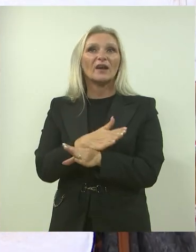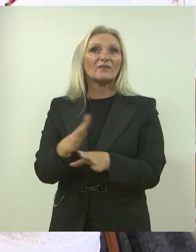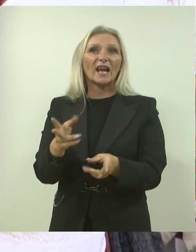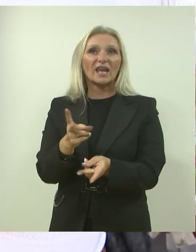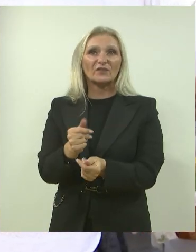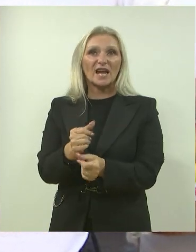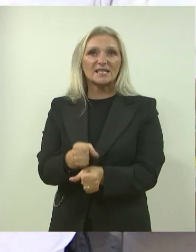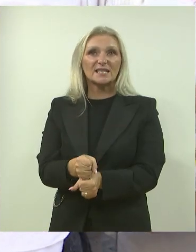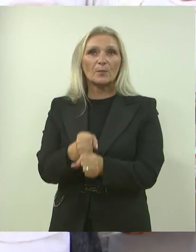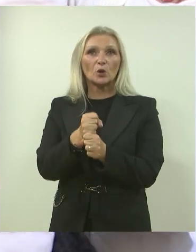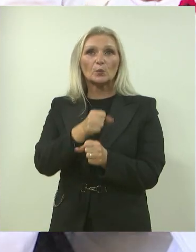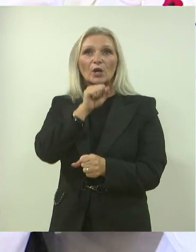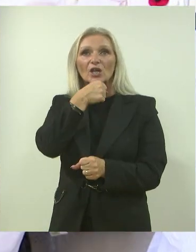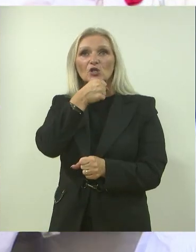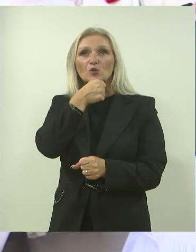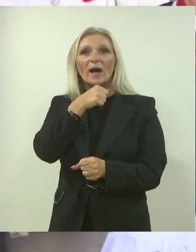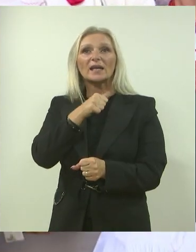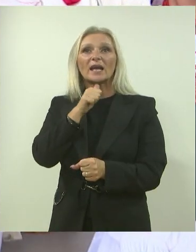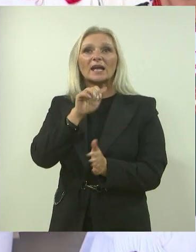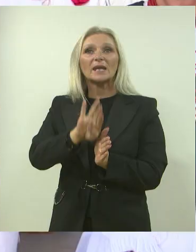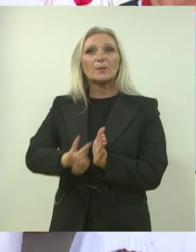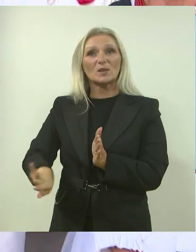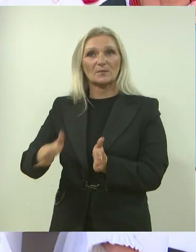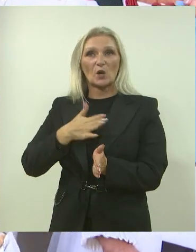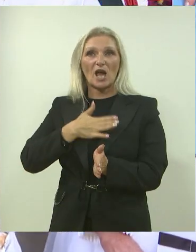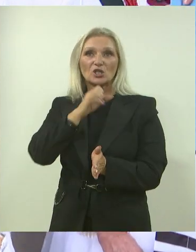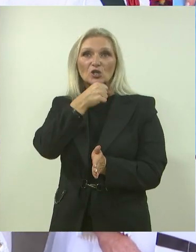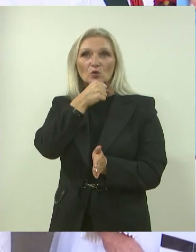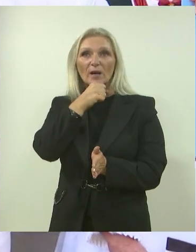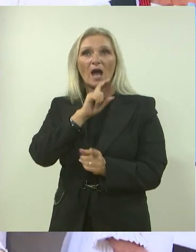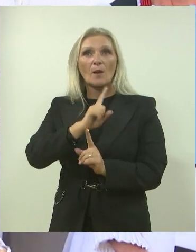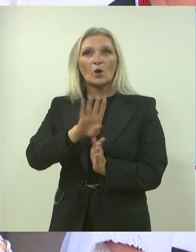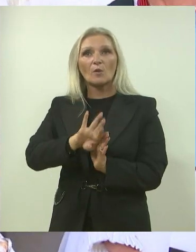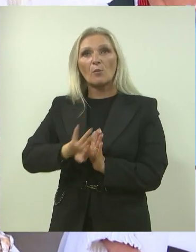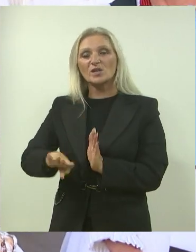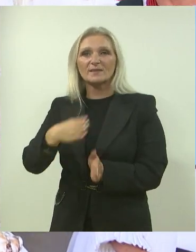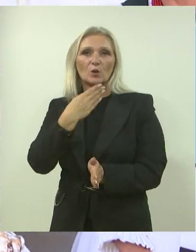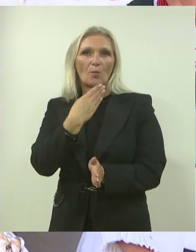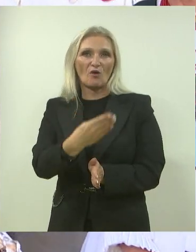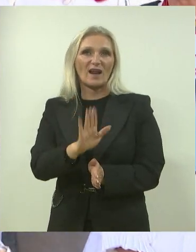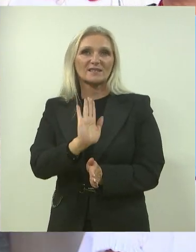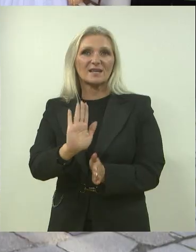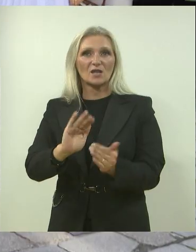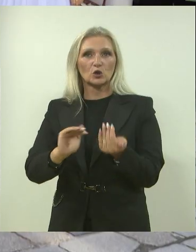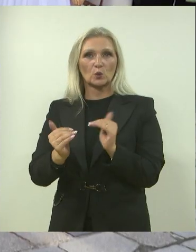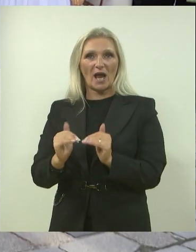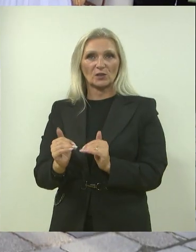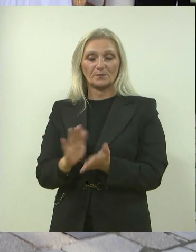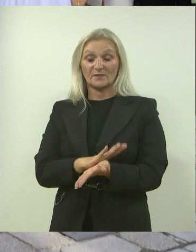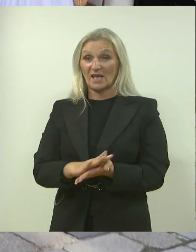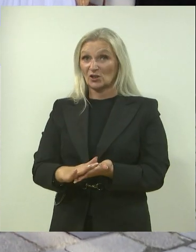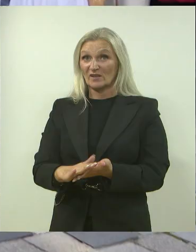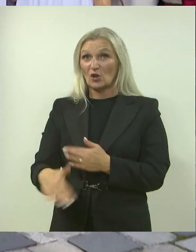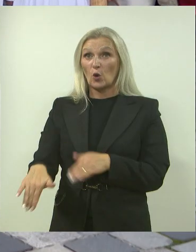financijske potpore, županije i posebno našeg župana, kojega moramo posebno pohvaliti za suradnju. Jednostavno,